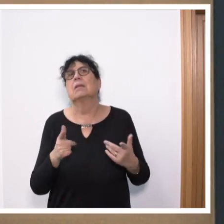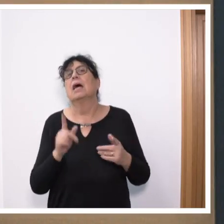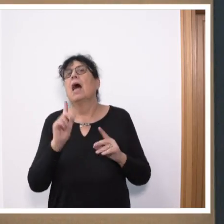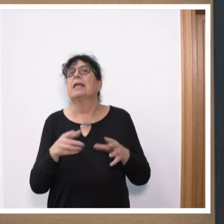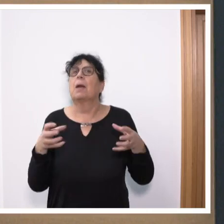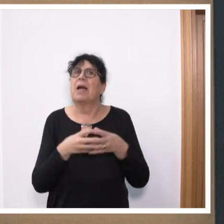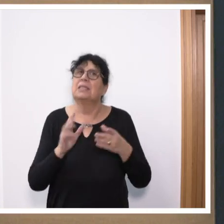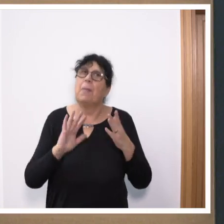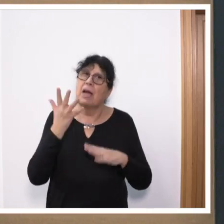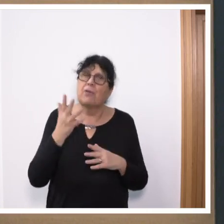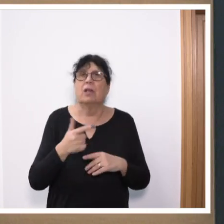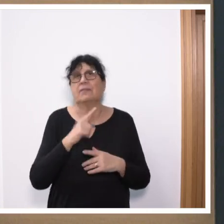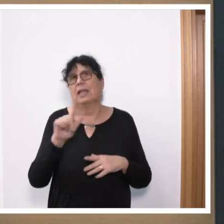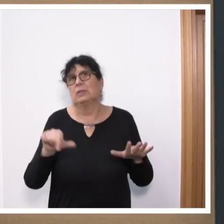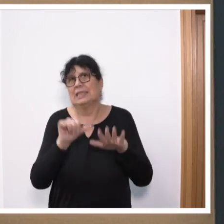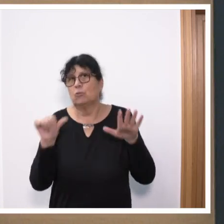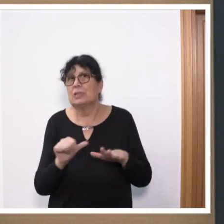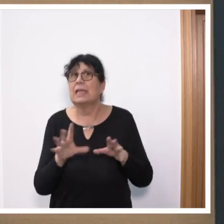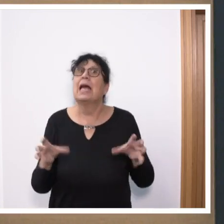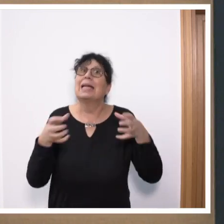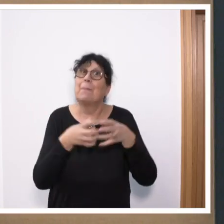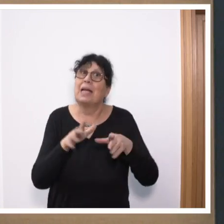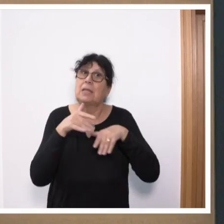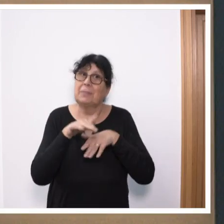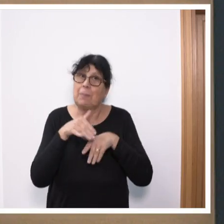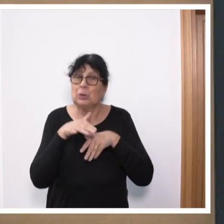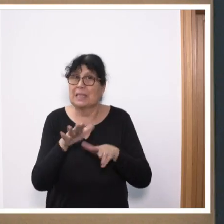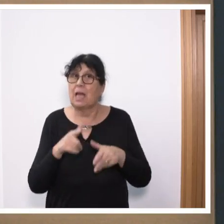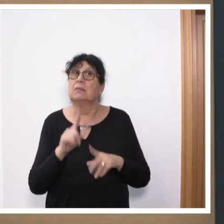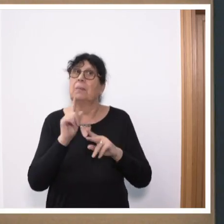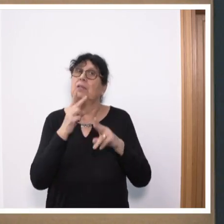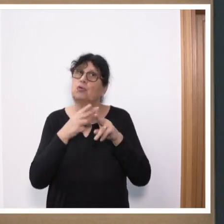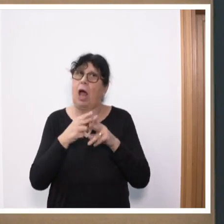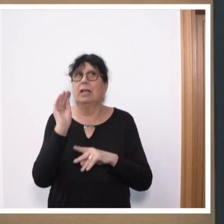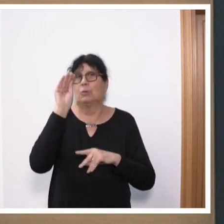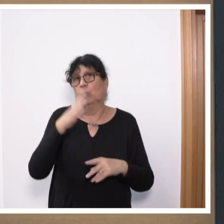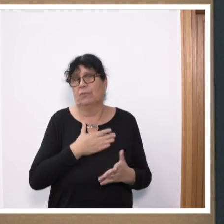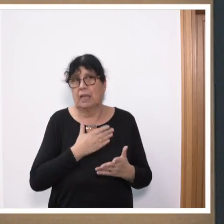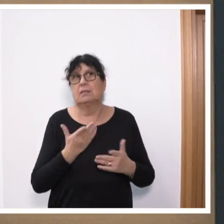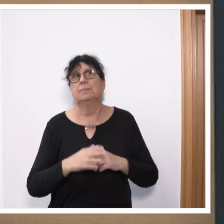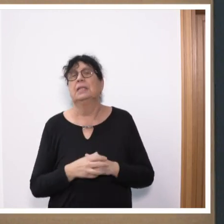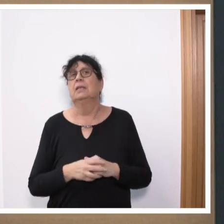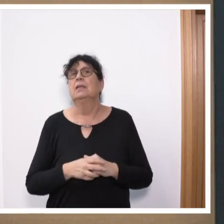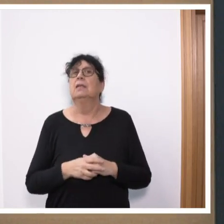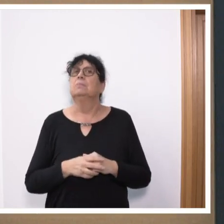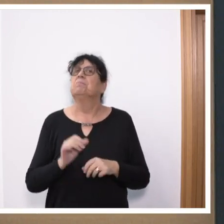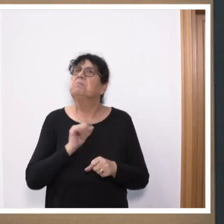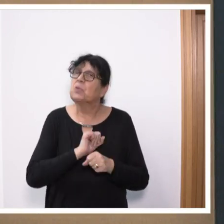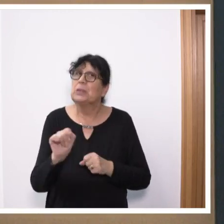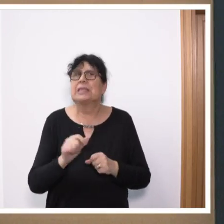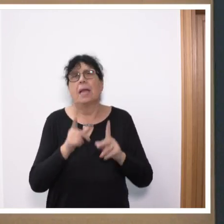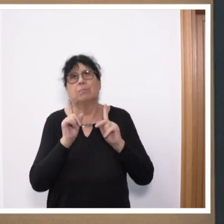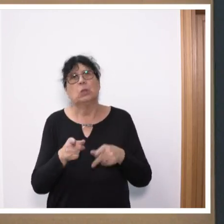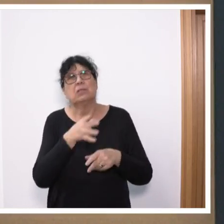Erfolg ist, dass da 2016 gemeinsam demonstriert worden ist. Damit Stahl Zukunft hat, steht außer Frage. Und trotzdem müssen